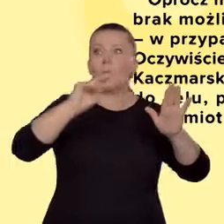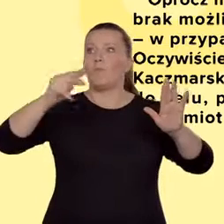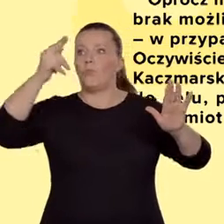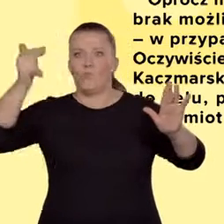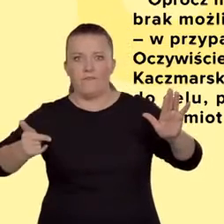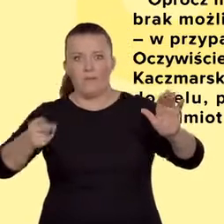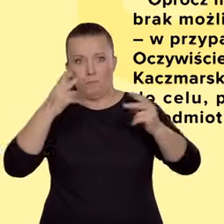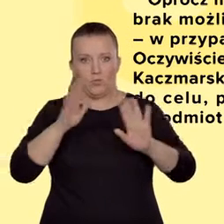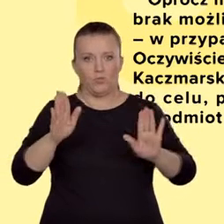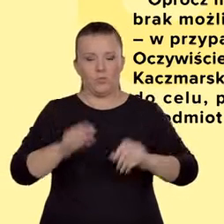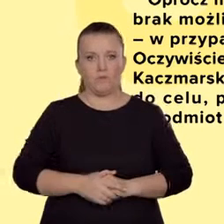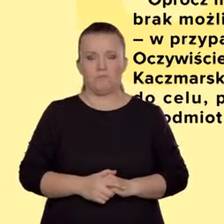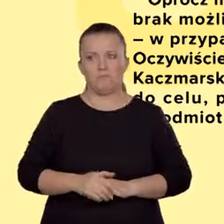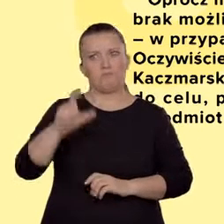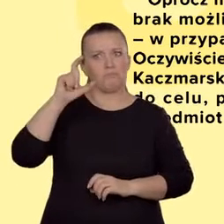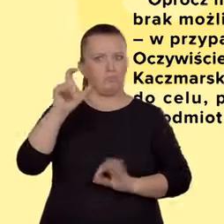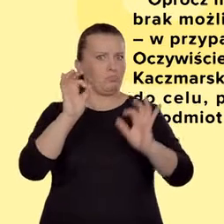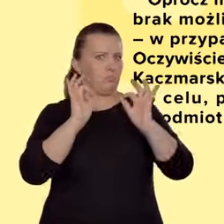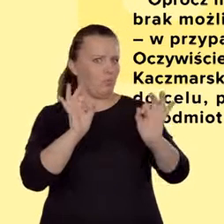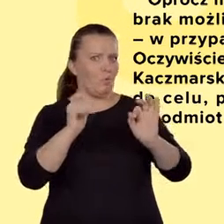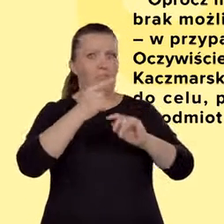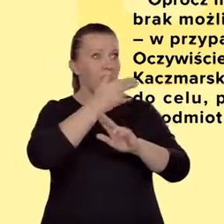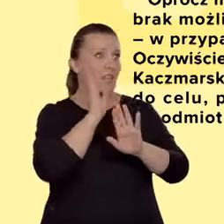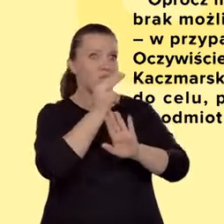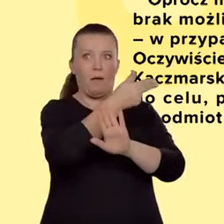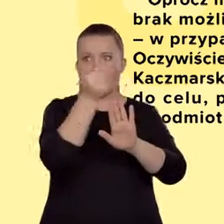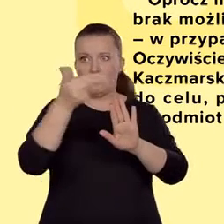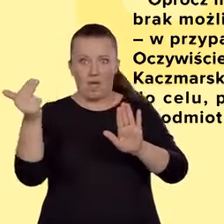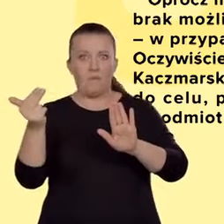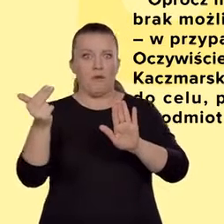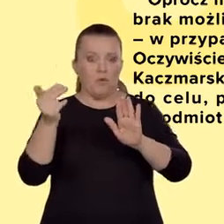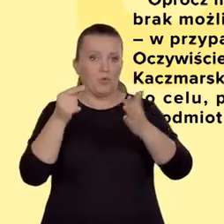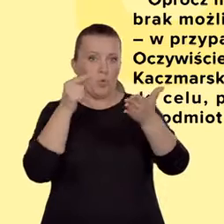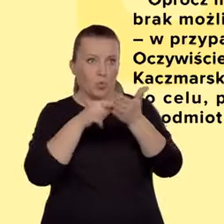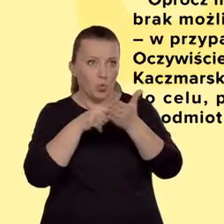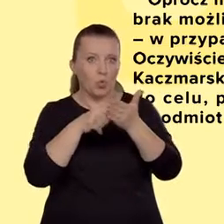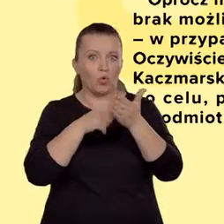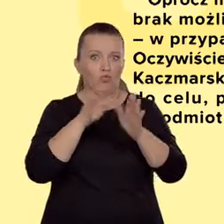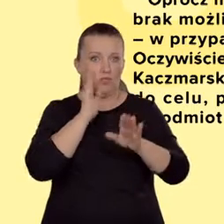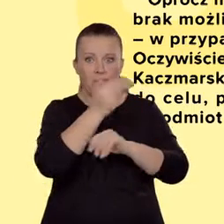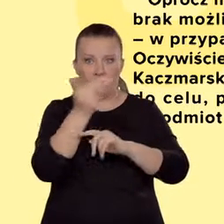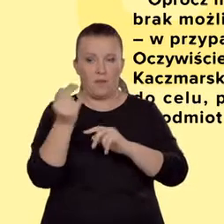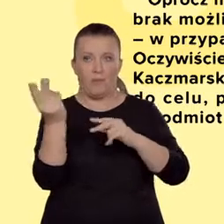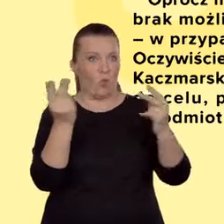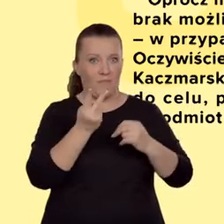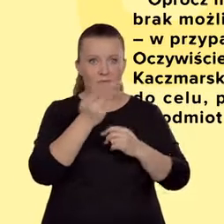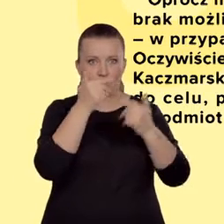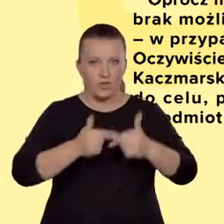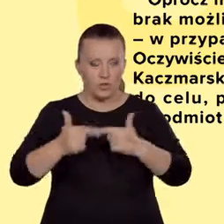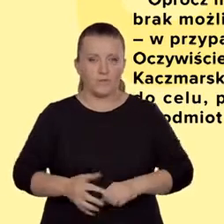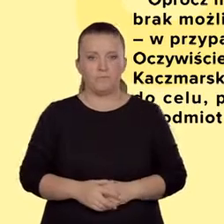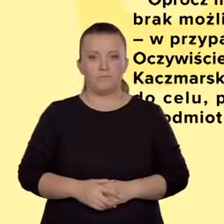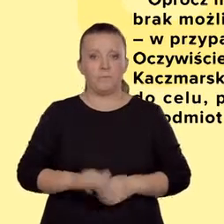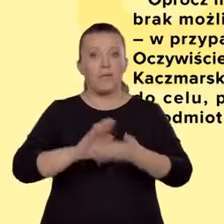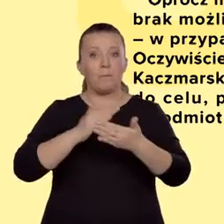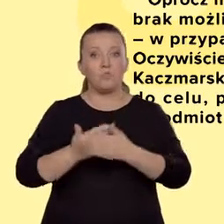Akapit jest spójny tematycznie, dotyczy określonego aspektu obu interpretowanych wierszy. W drugim fragmencie autor stara się nawet w poszczególnych